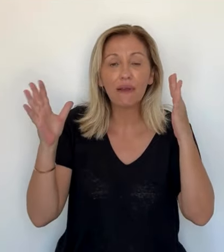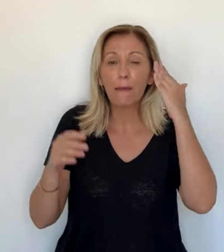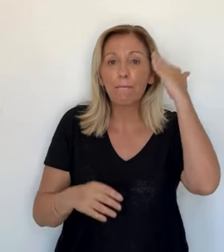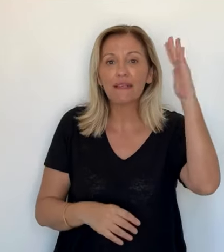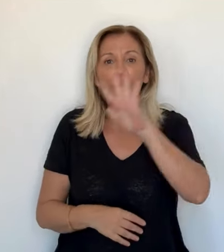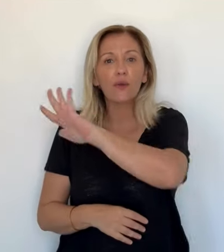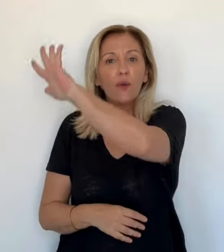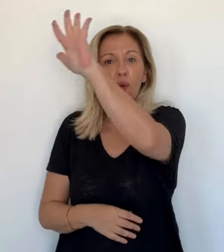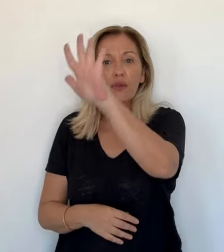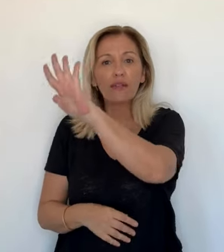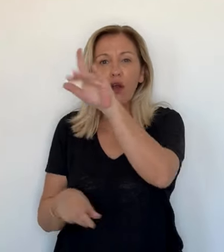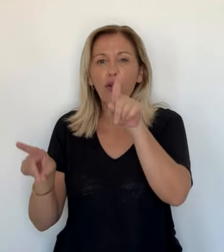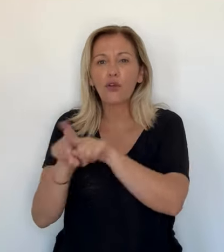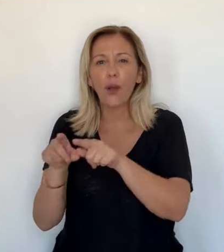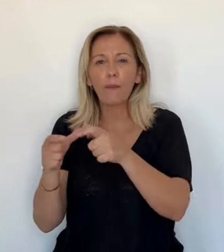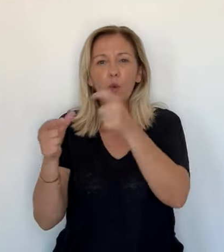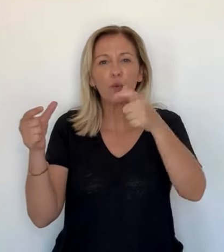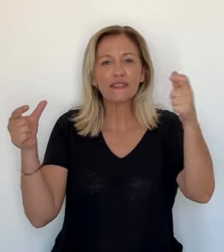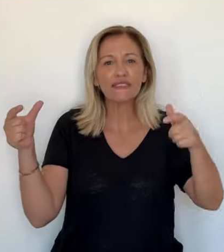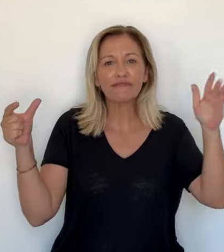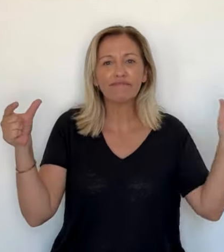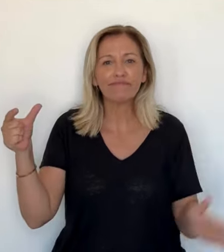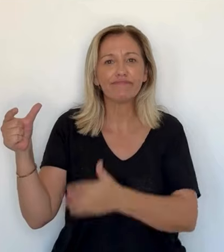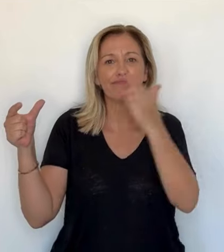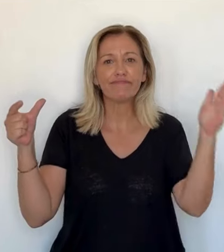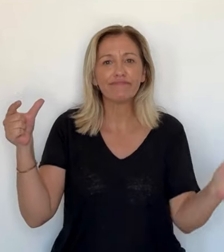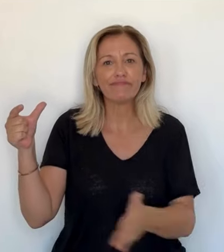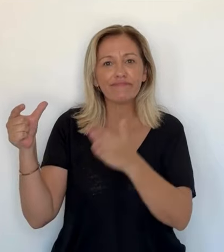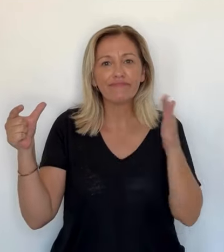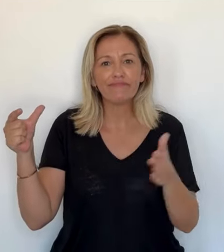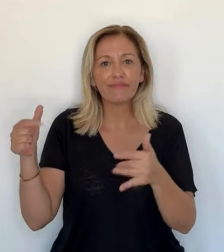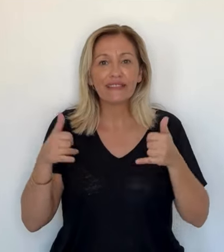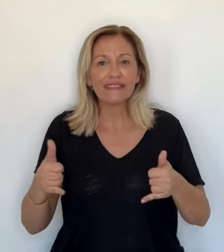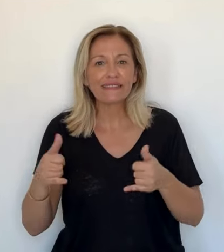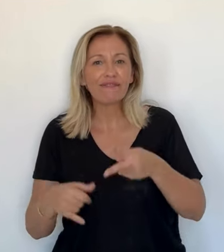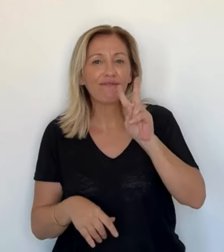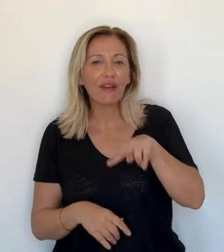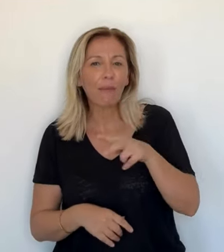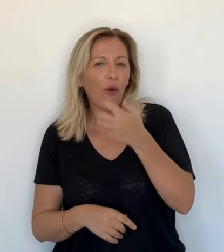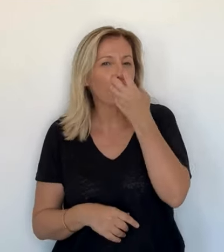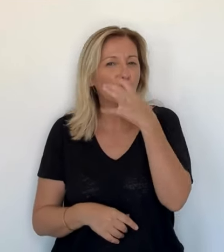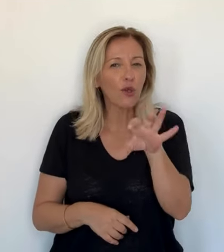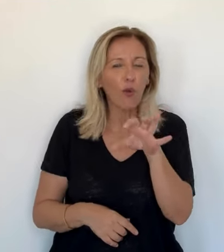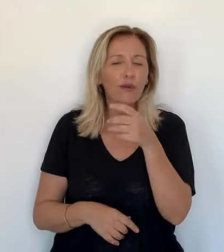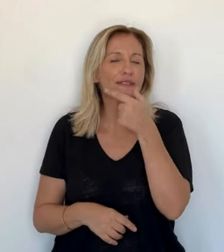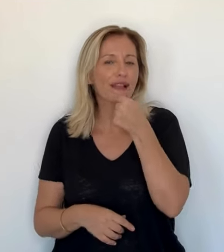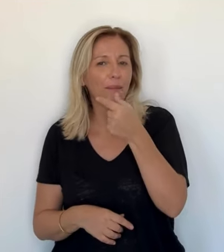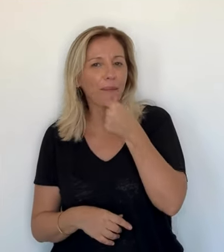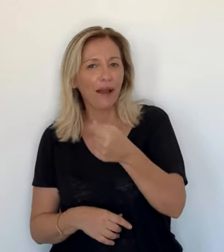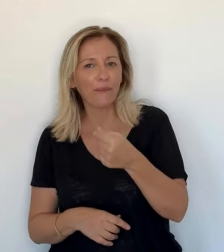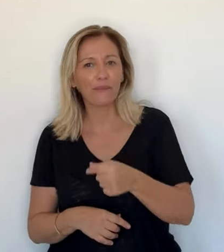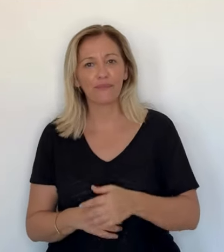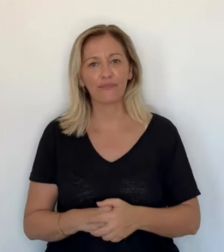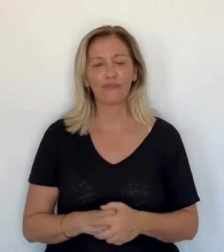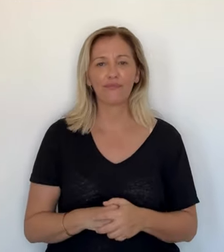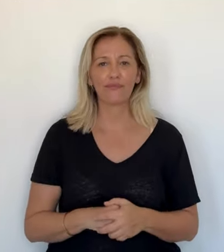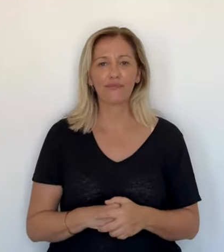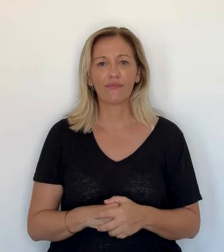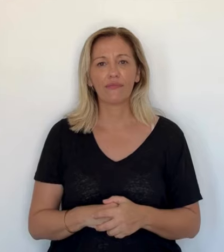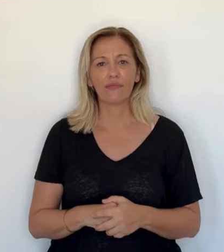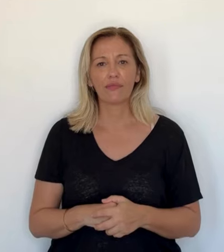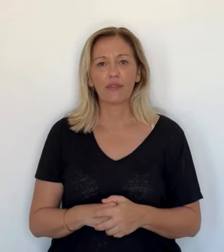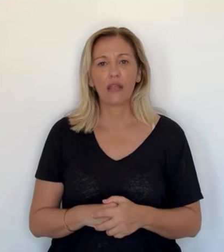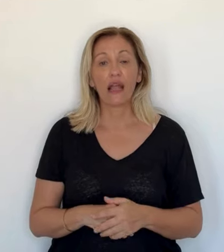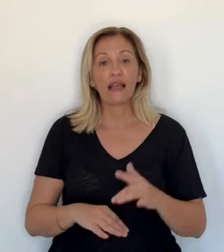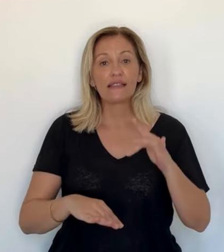Oui, non, c'était absolument exceptionnel. Ça se serait passé sur le continent. Il y aurait eu un climat d'usine, un petit peu, et d